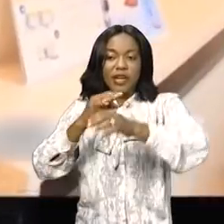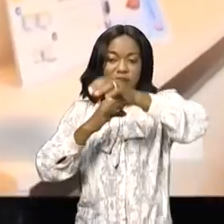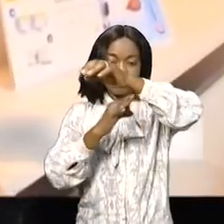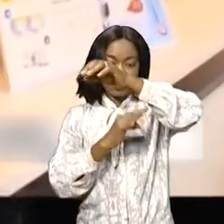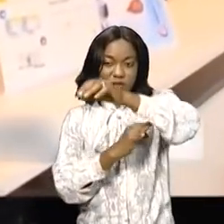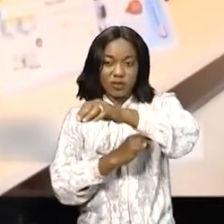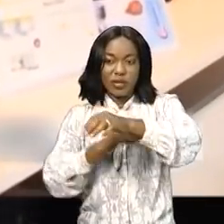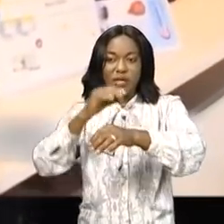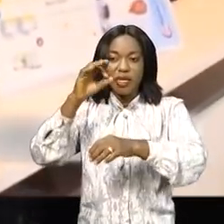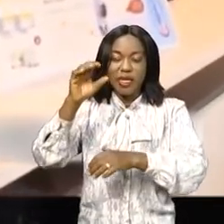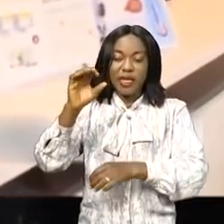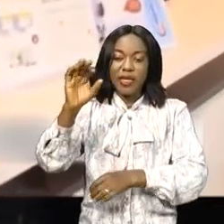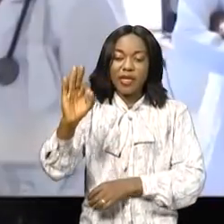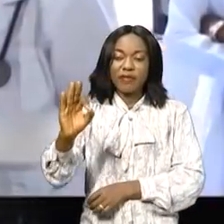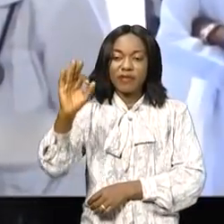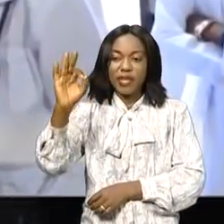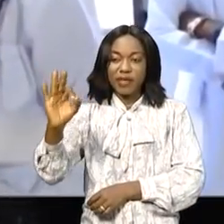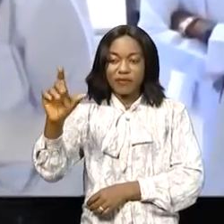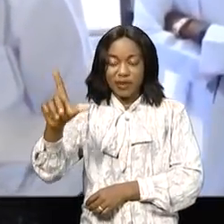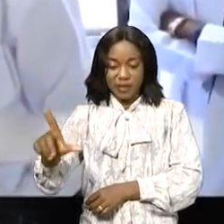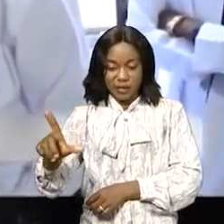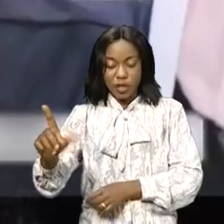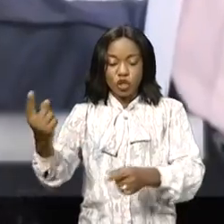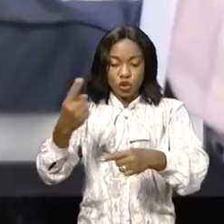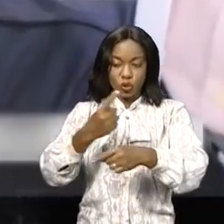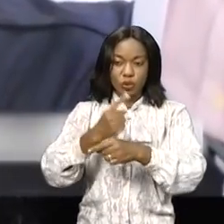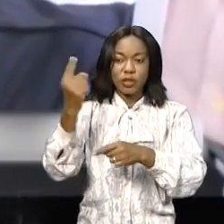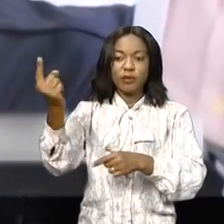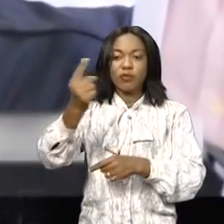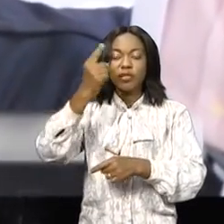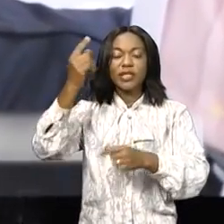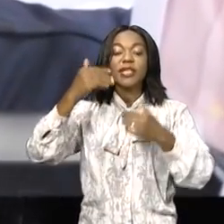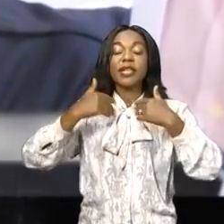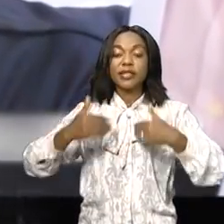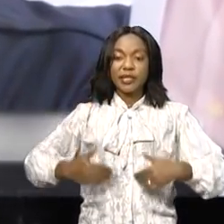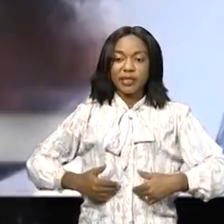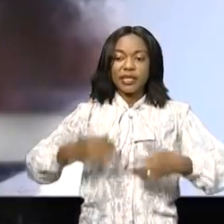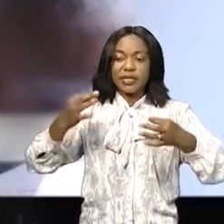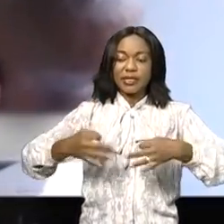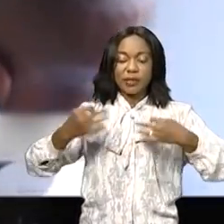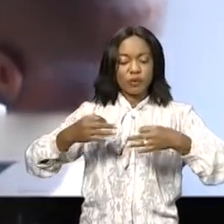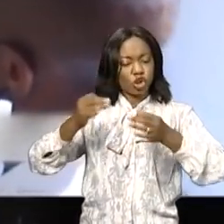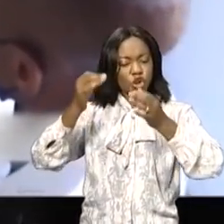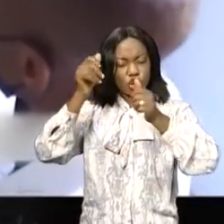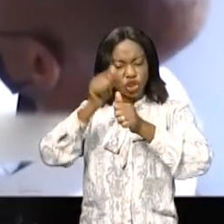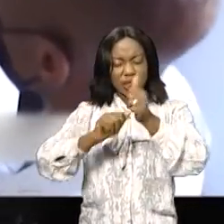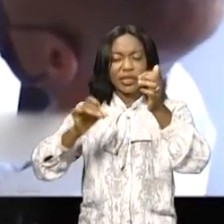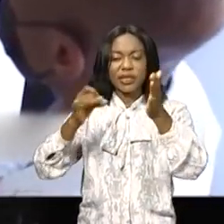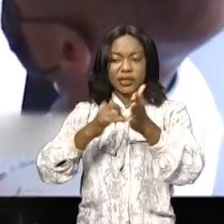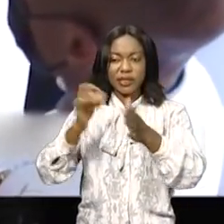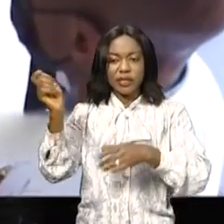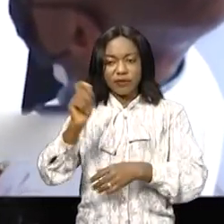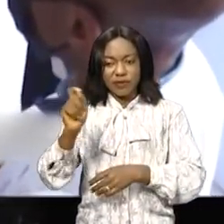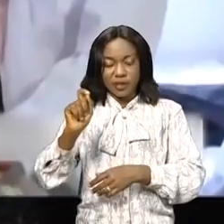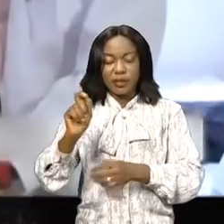là en marge de la journée mondiale de la santé célébrée chaque 7 avril dès l'année. Réduire les dépenses publiques pour investir dans la santé